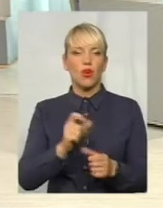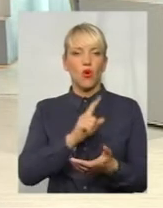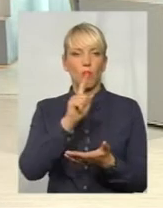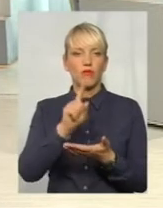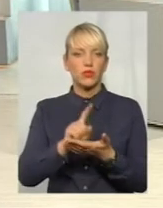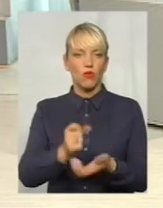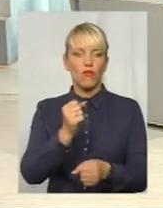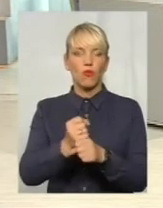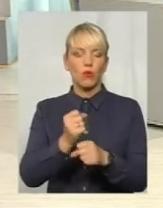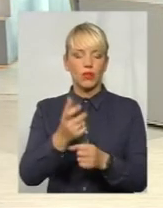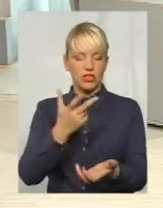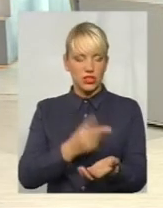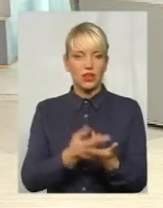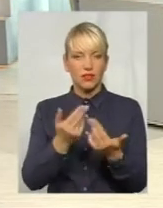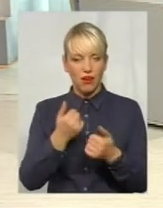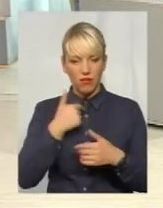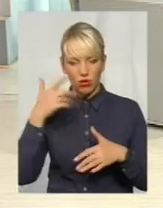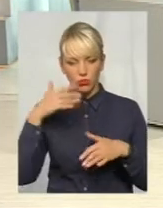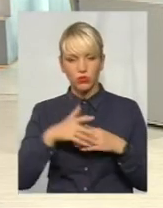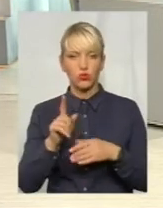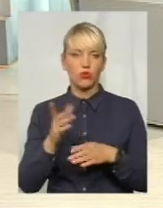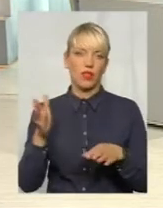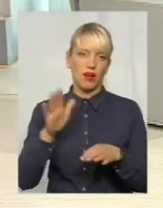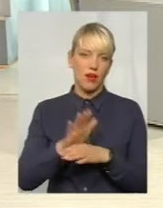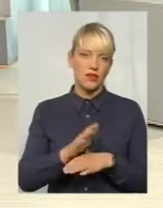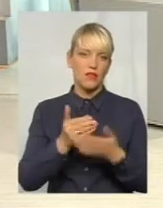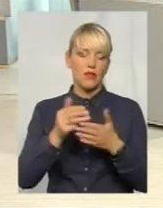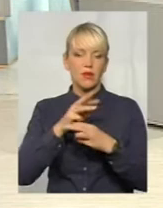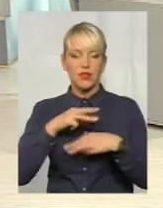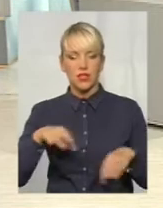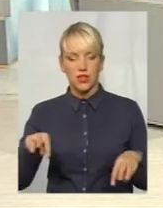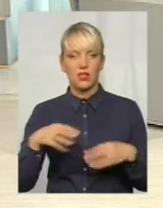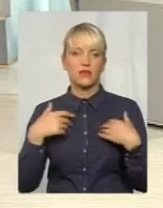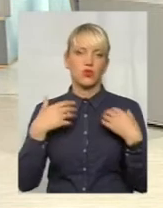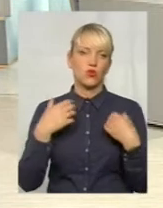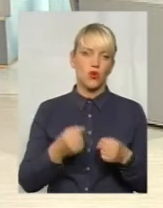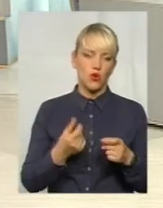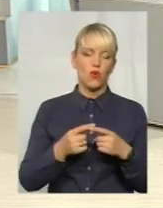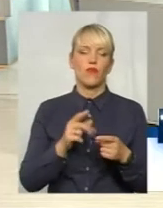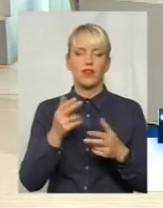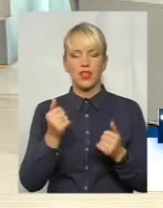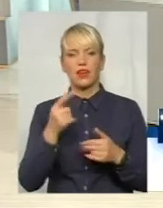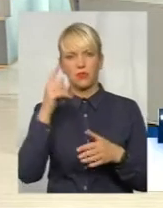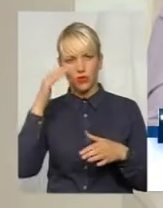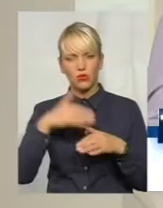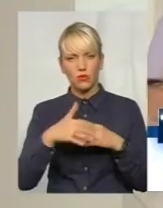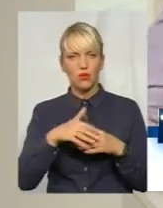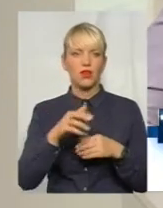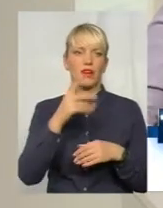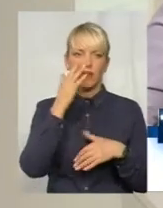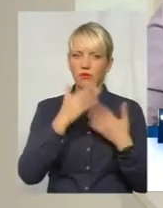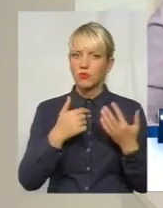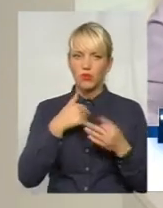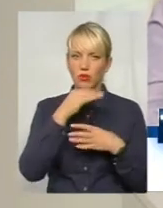в якому є певний графік. Народилася дитина, зробили БЦЖ, ще ряд щеплень. Я не медик, вибачте,